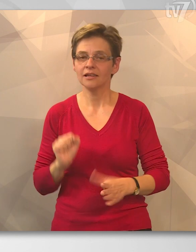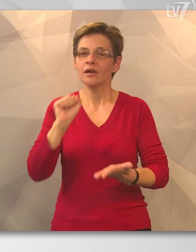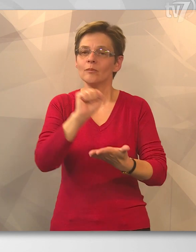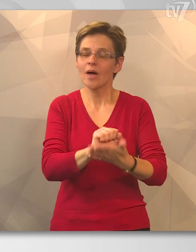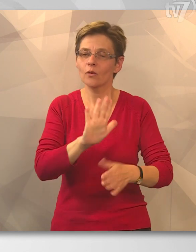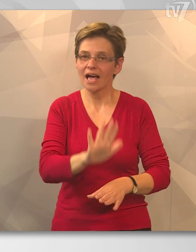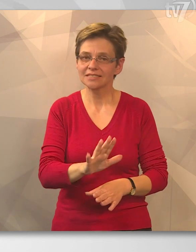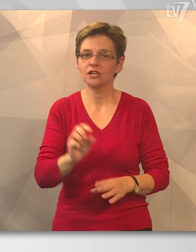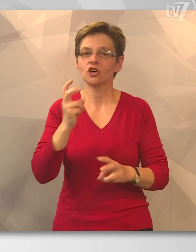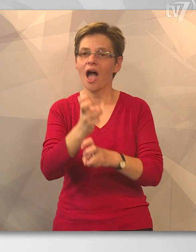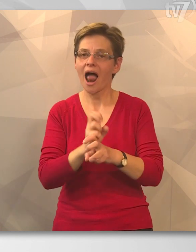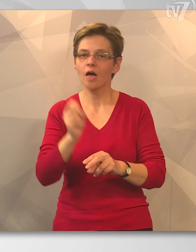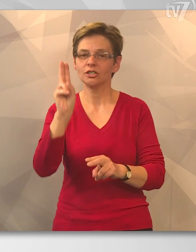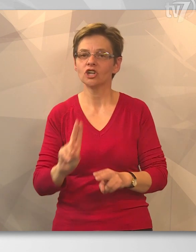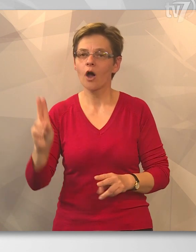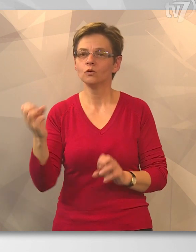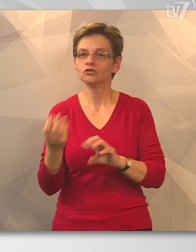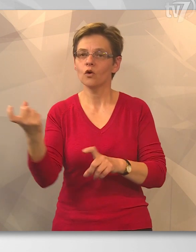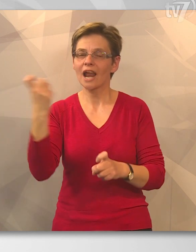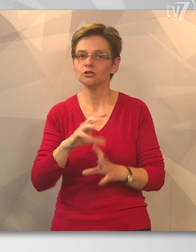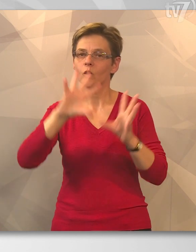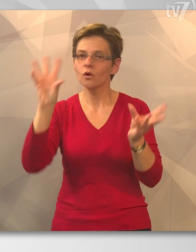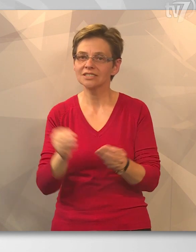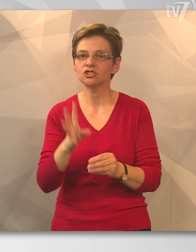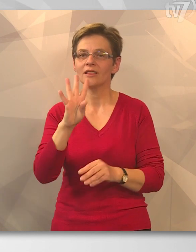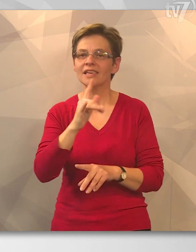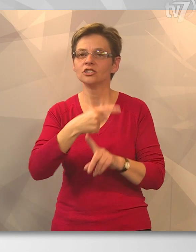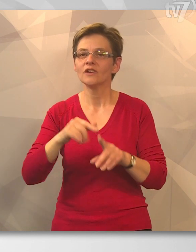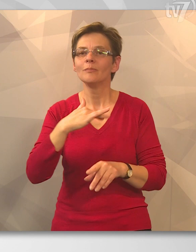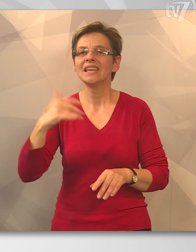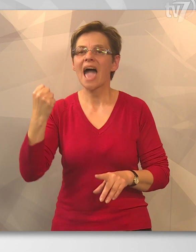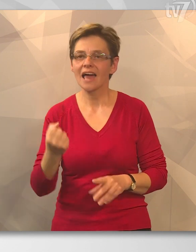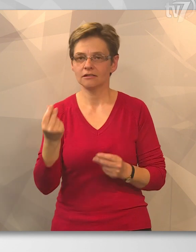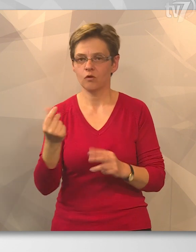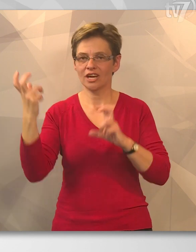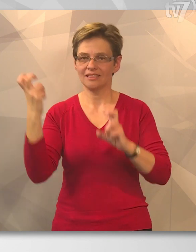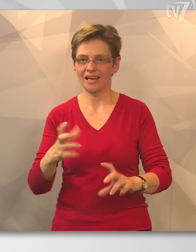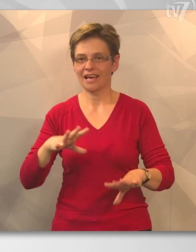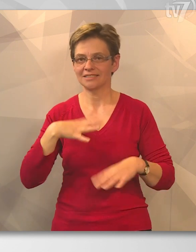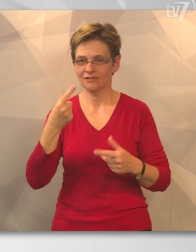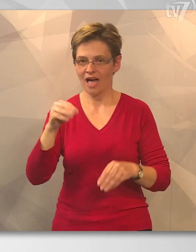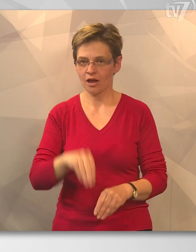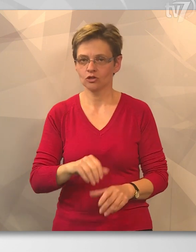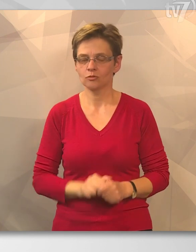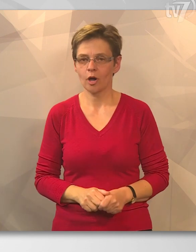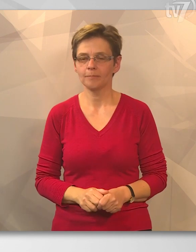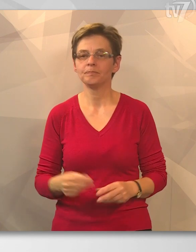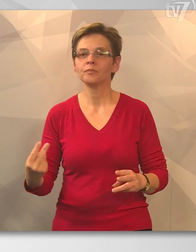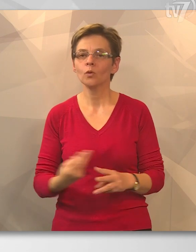A beruházásokra állami és európai uniós forrásból összesen 4,5 milliárd forint érkezik a városba.